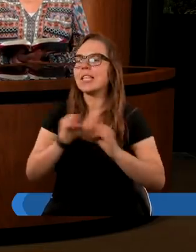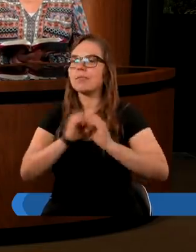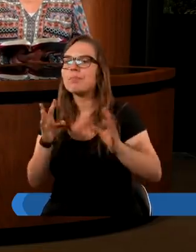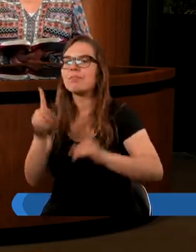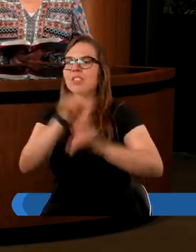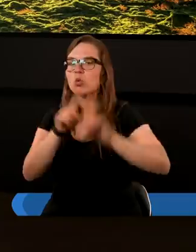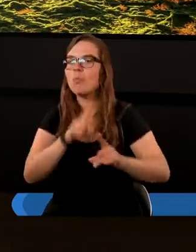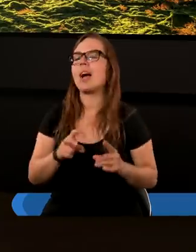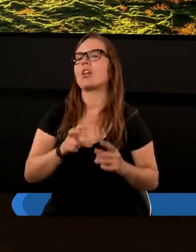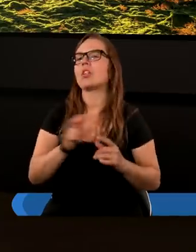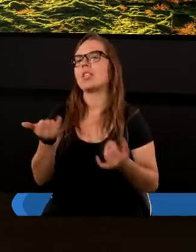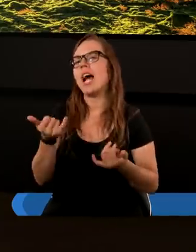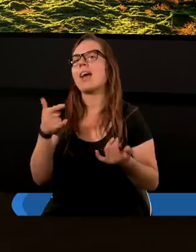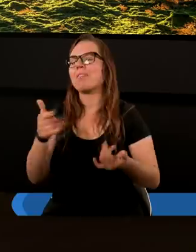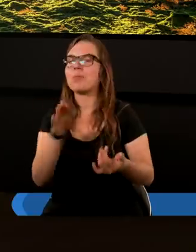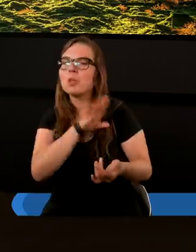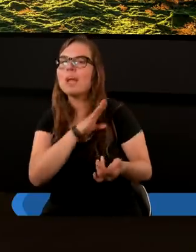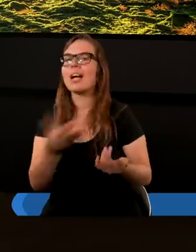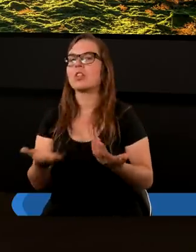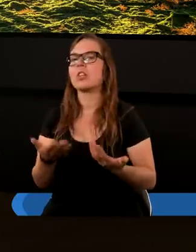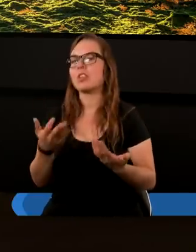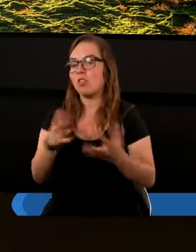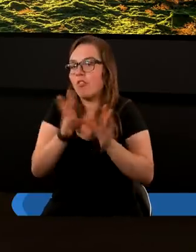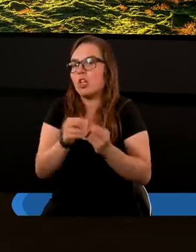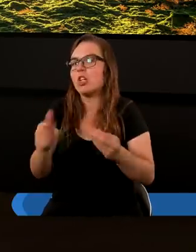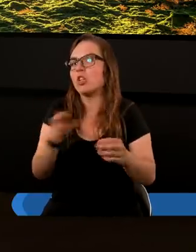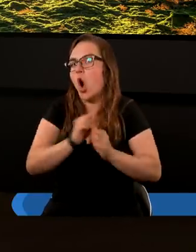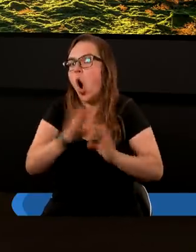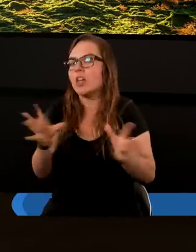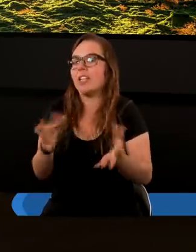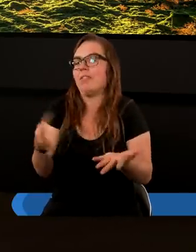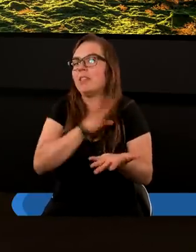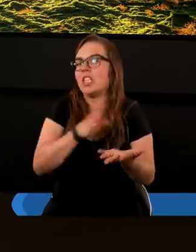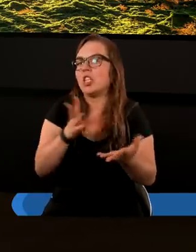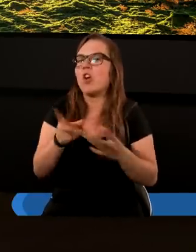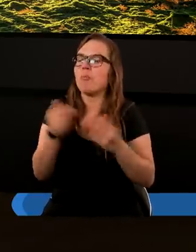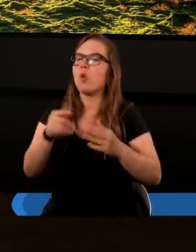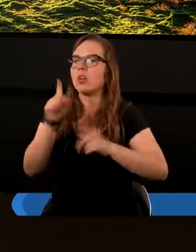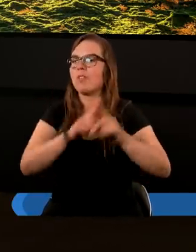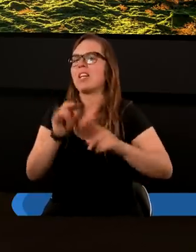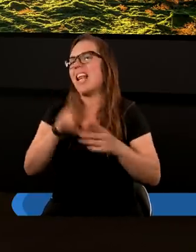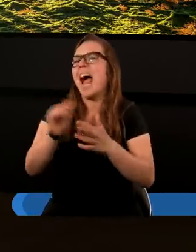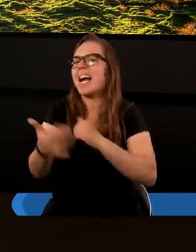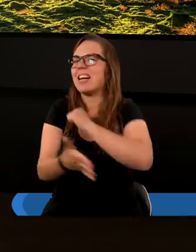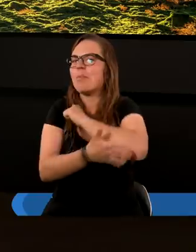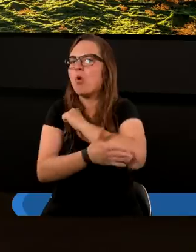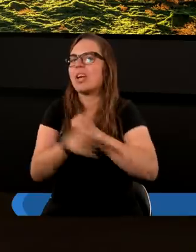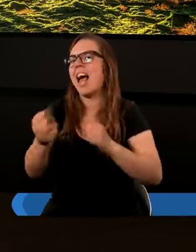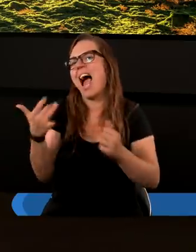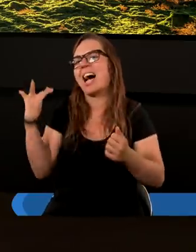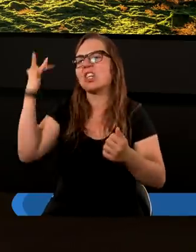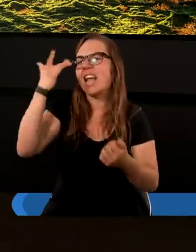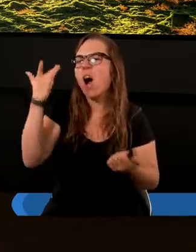powiedzieć, że w momencie śmierci wszystko oczywiście ginie. Więc na jakiej podstawie jakaś